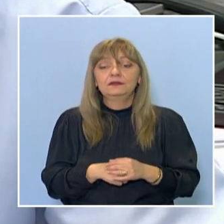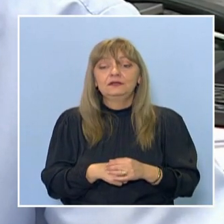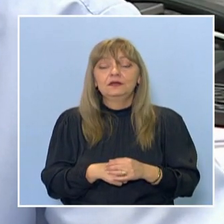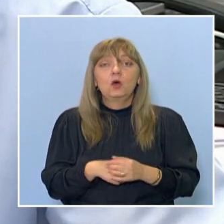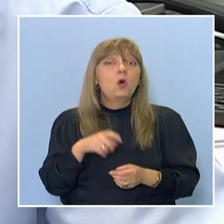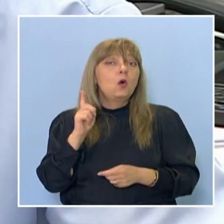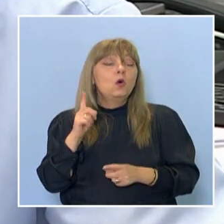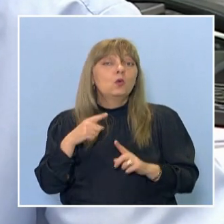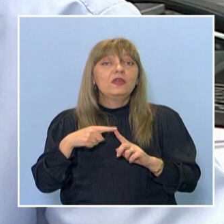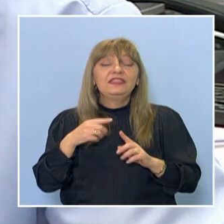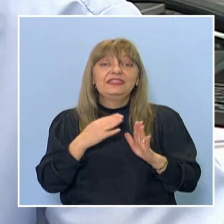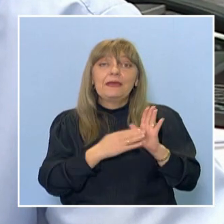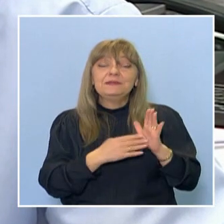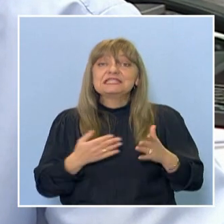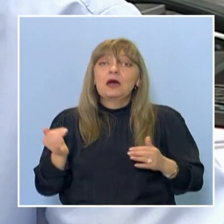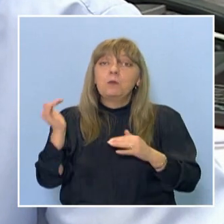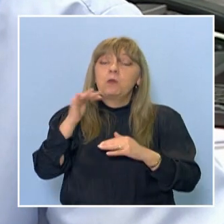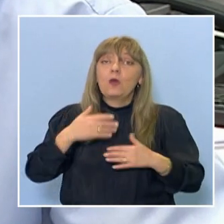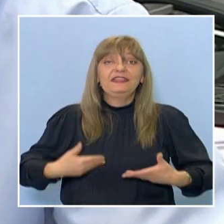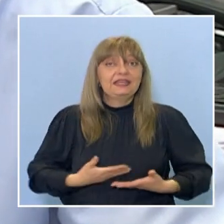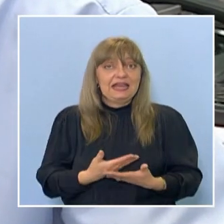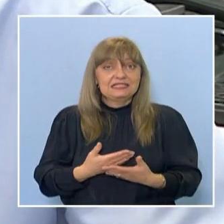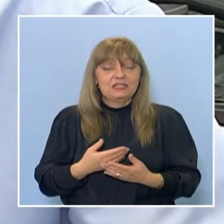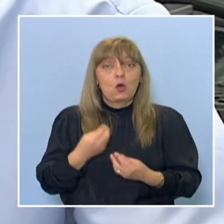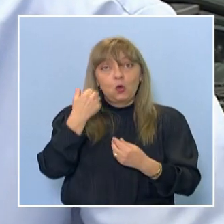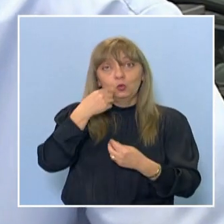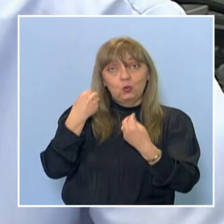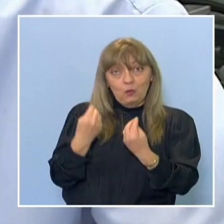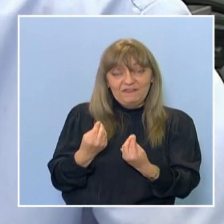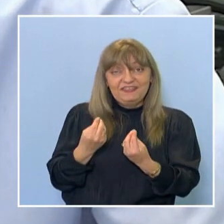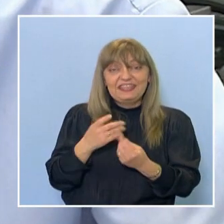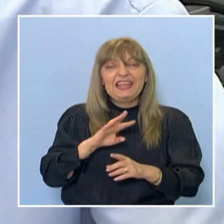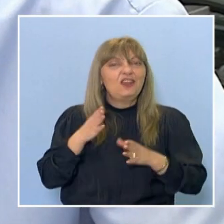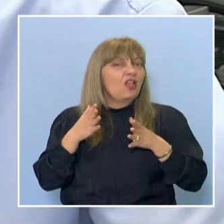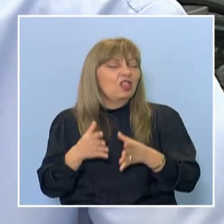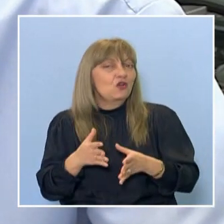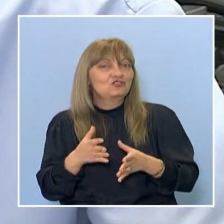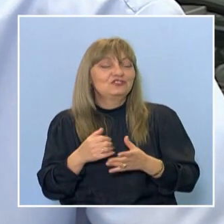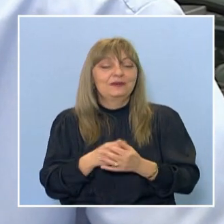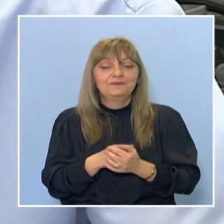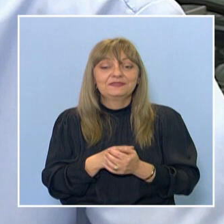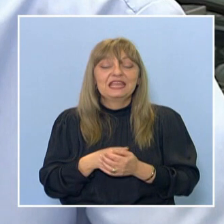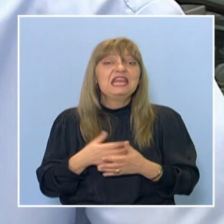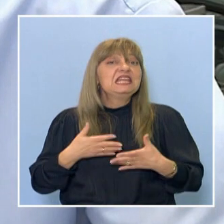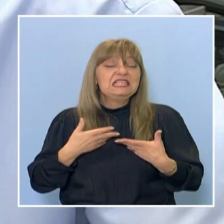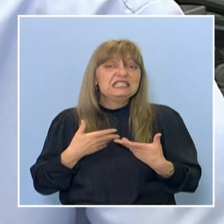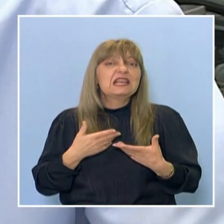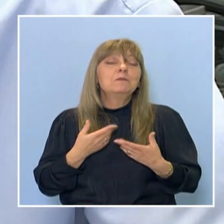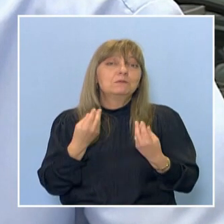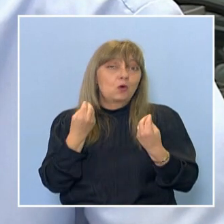Кои теми са по-интересни? Положителните или отрицателните? Ами много ми се иска да са положителните,